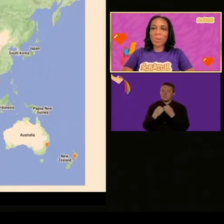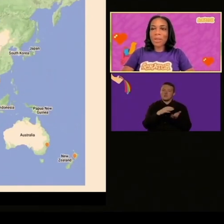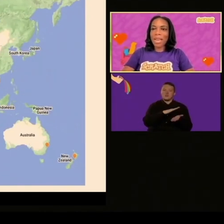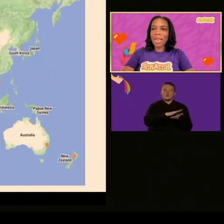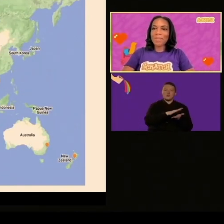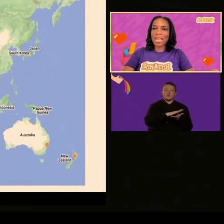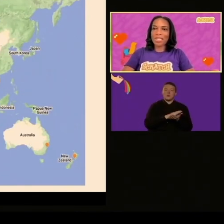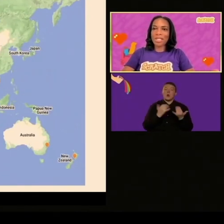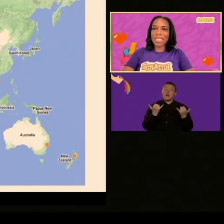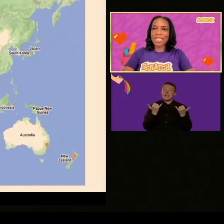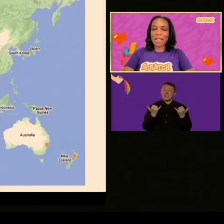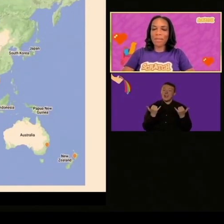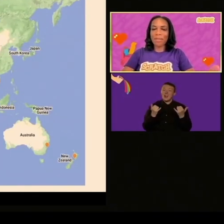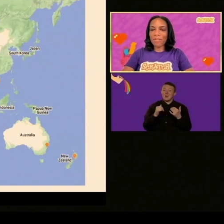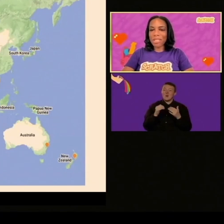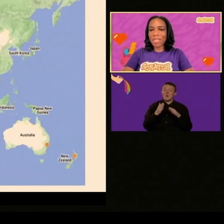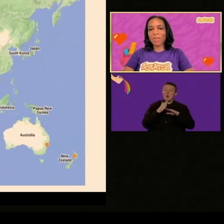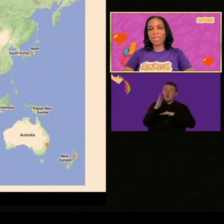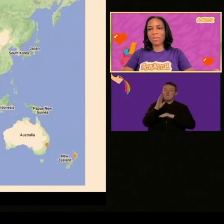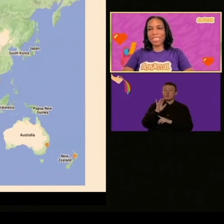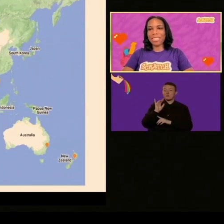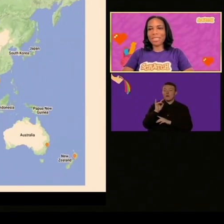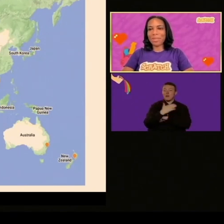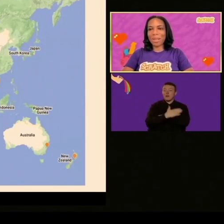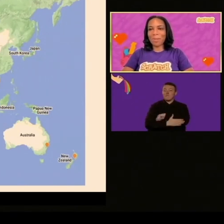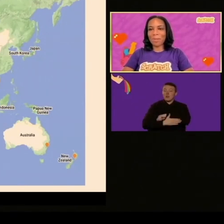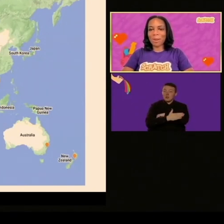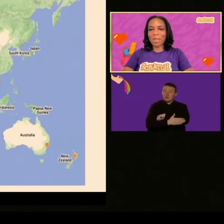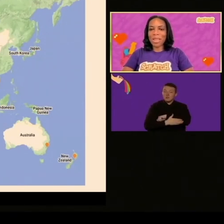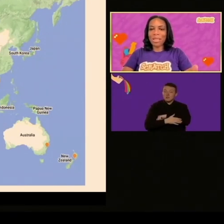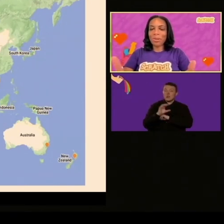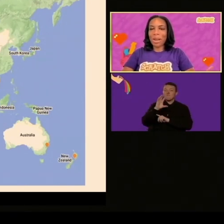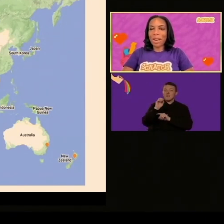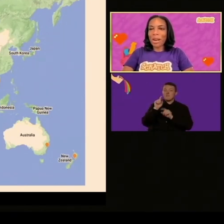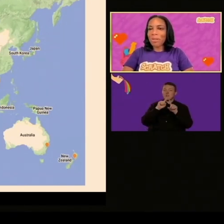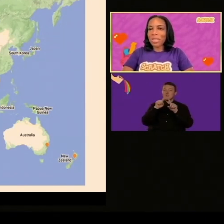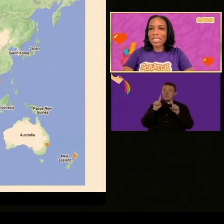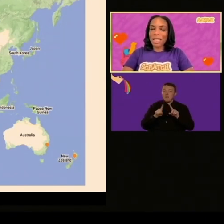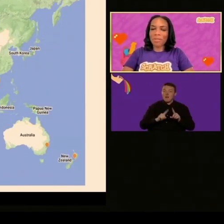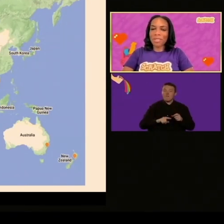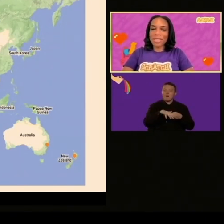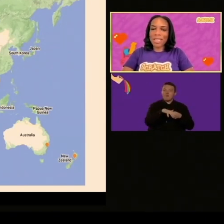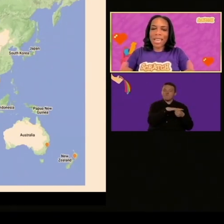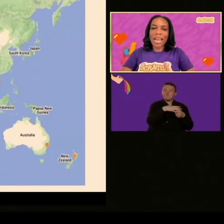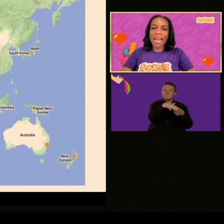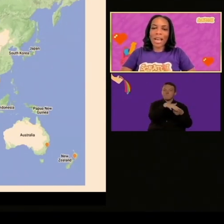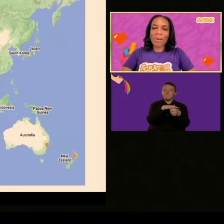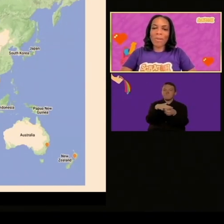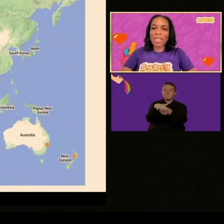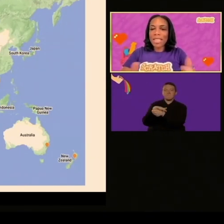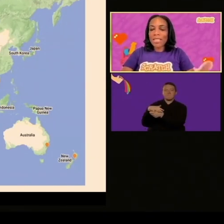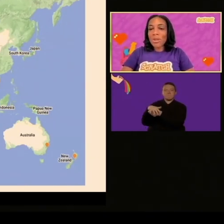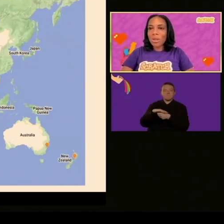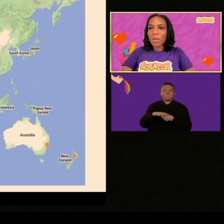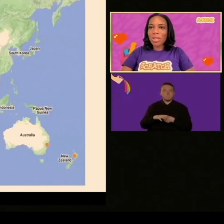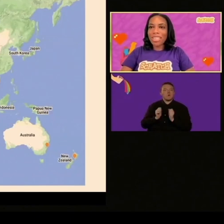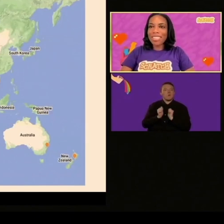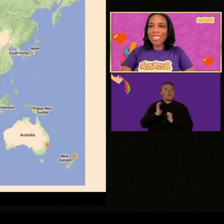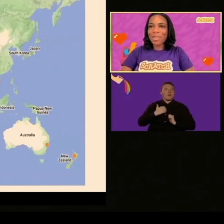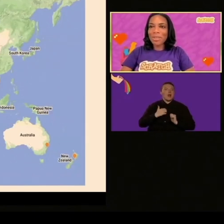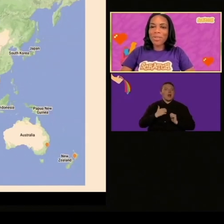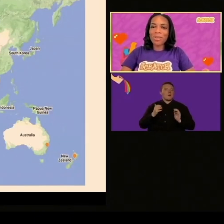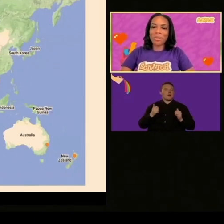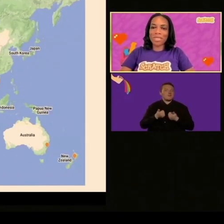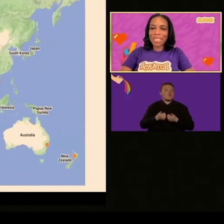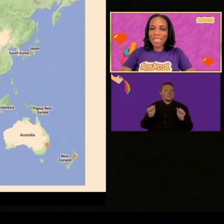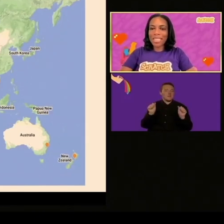incluirà Nuova Zelanda Cile Brasile Ucrania come anche altre città negli Stati Uniti come Memphis Stenesi San Diego in